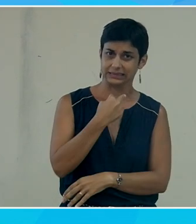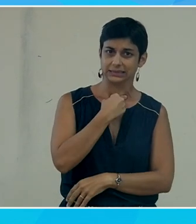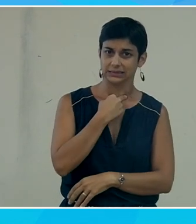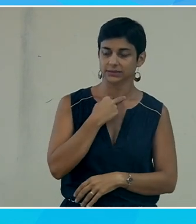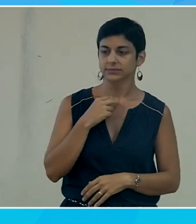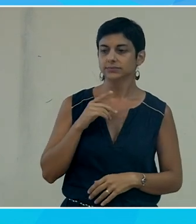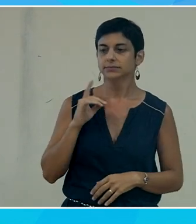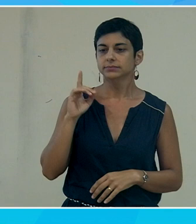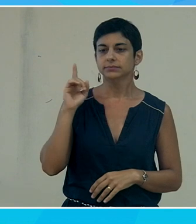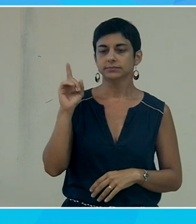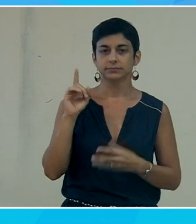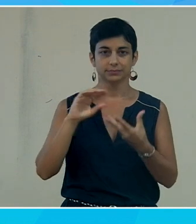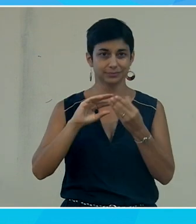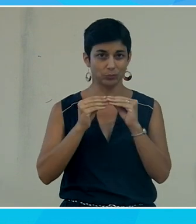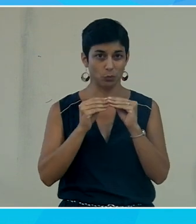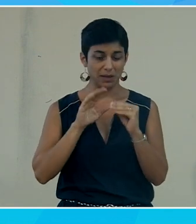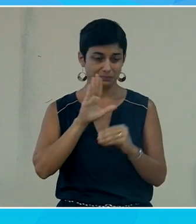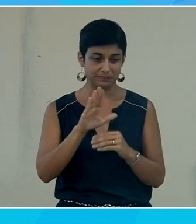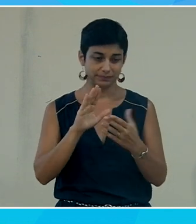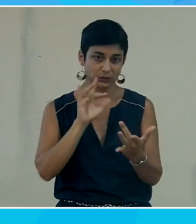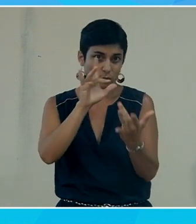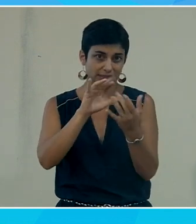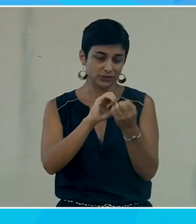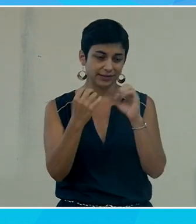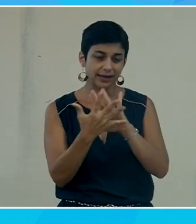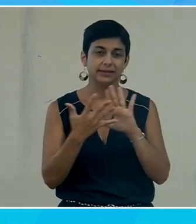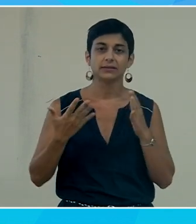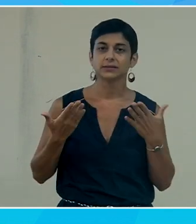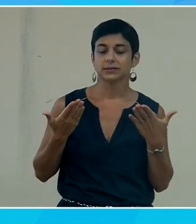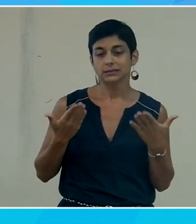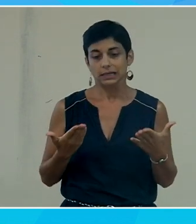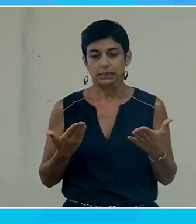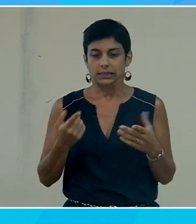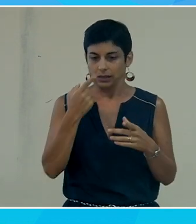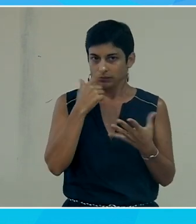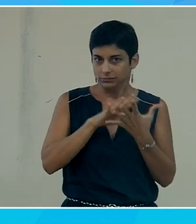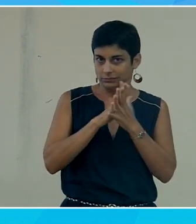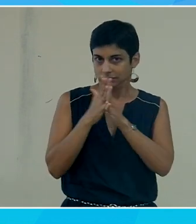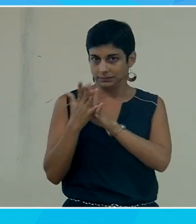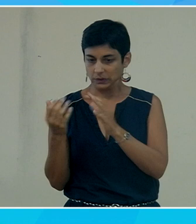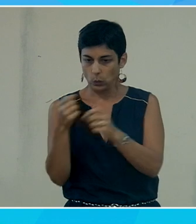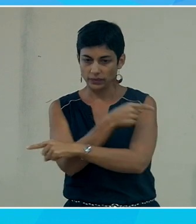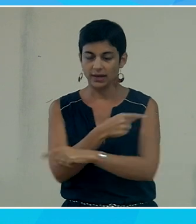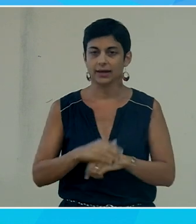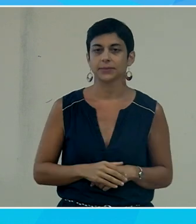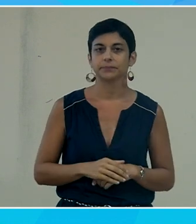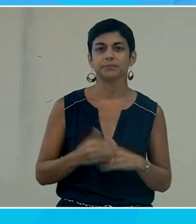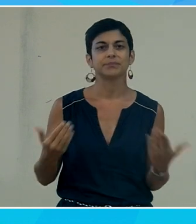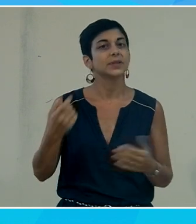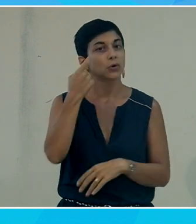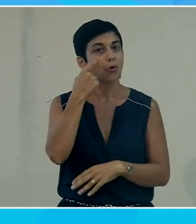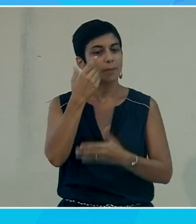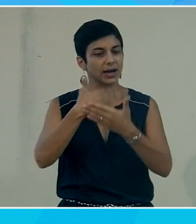alors la problématique de connexion elle est en train en fait plus ou moins d'aller dans l'autre sens c'est à dire on s'aperçoit que dans les écoles